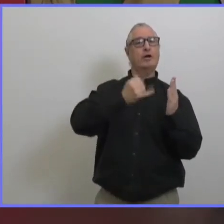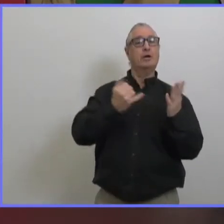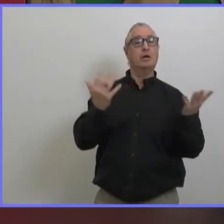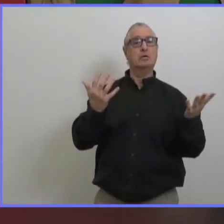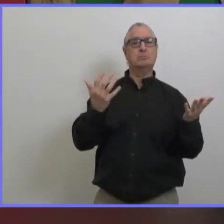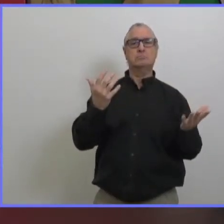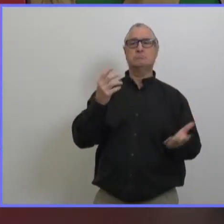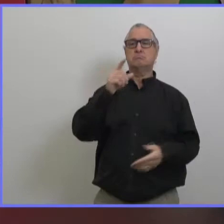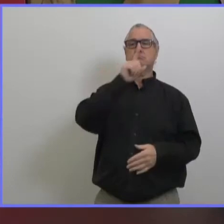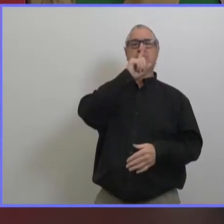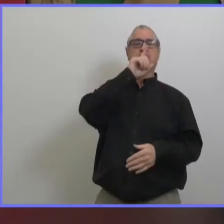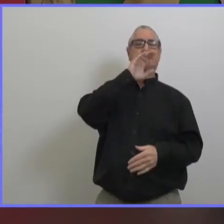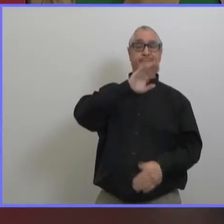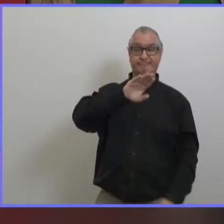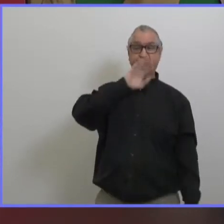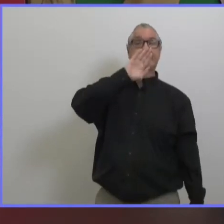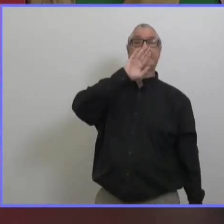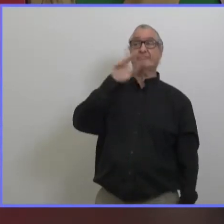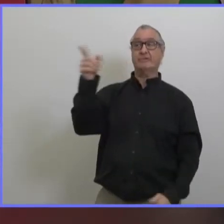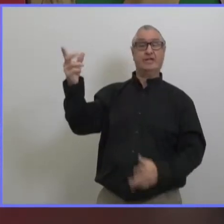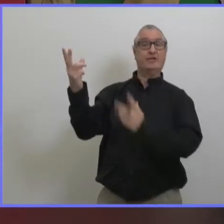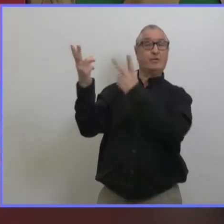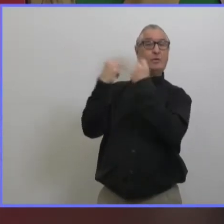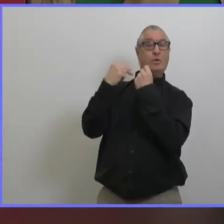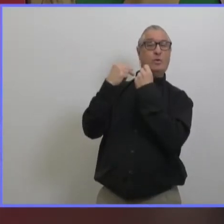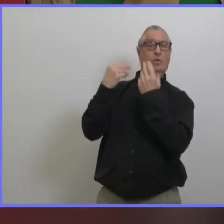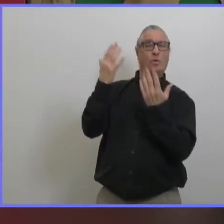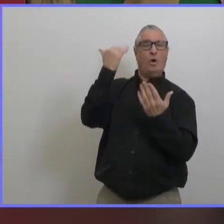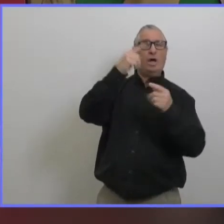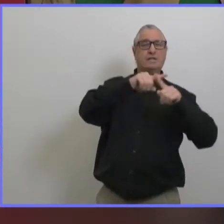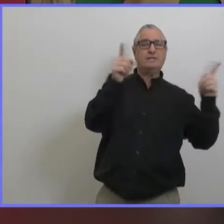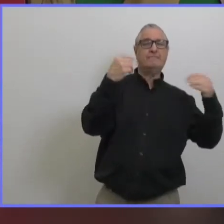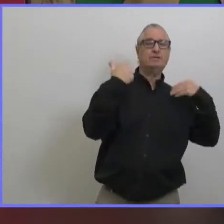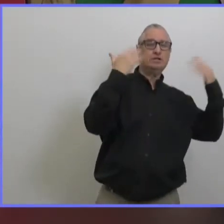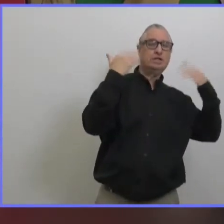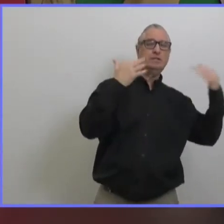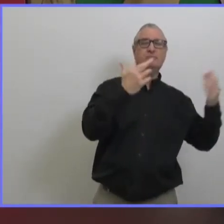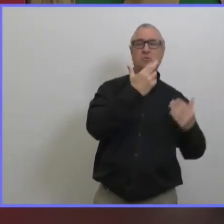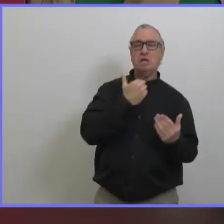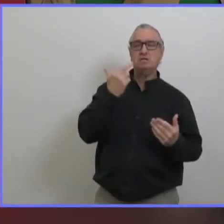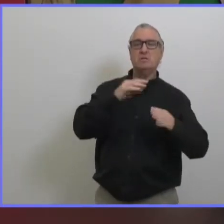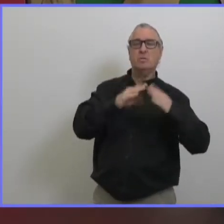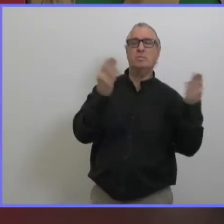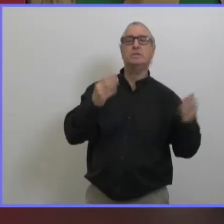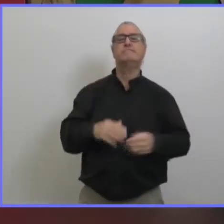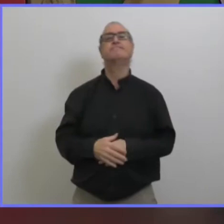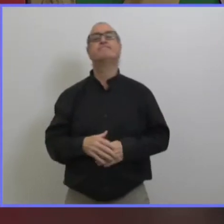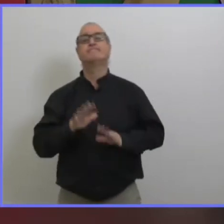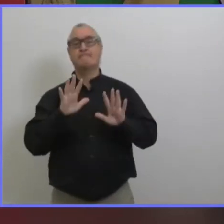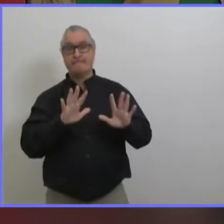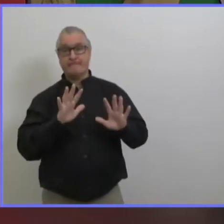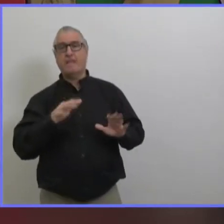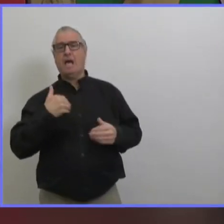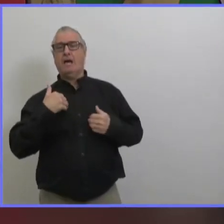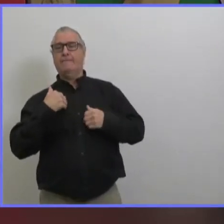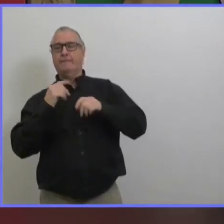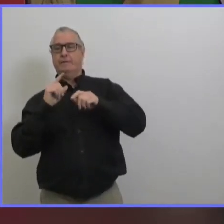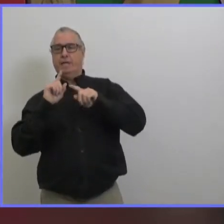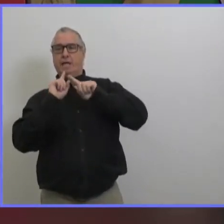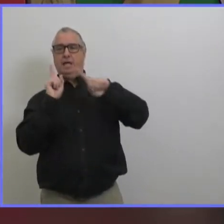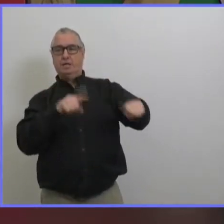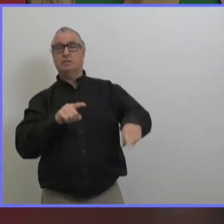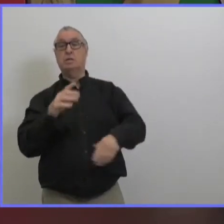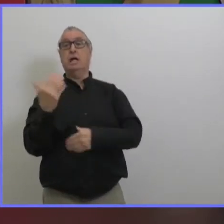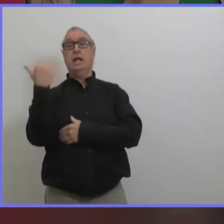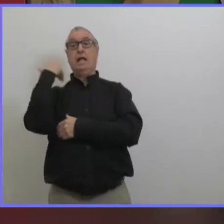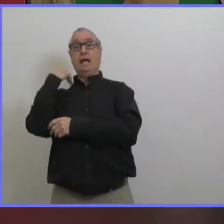les étapes des ordres de santé publique nous notre objectif c'est de limiter les interactions parce que c'est comme ça que le virus se transmet on a vu là